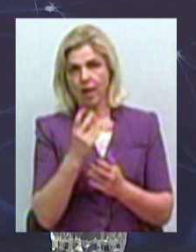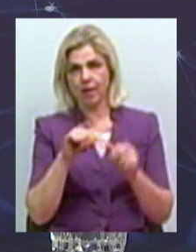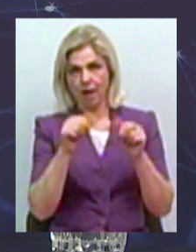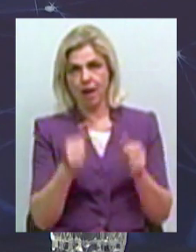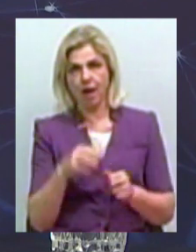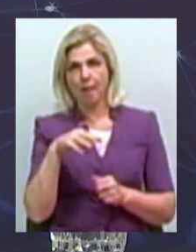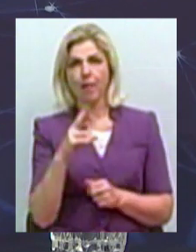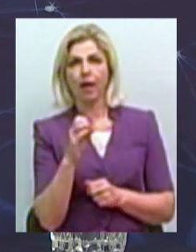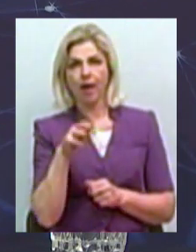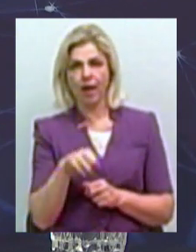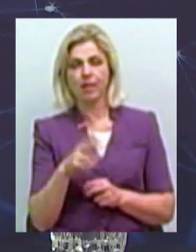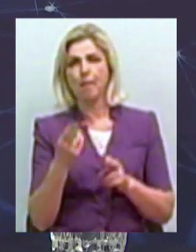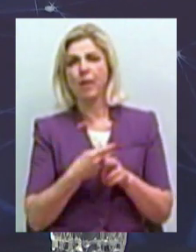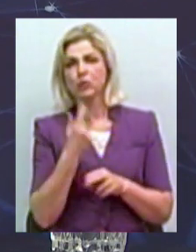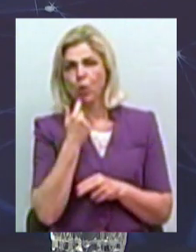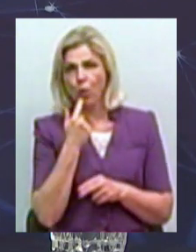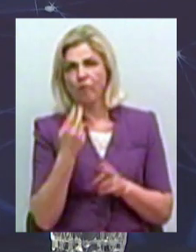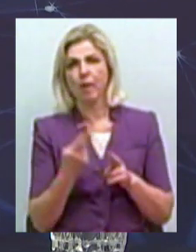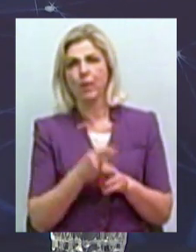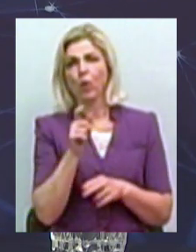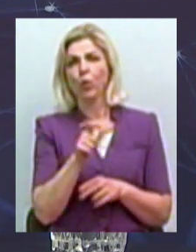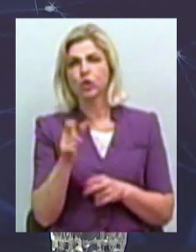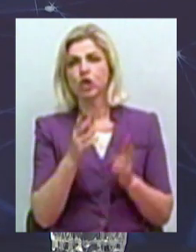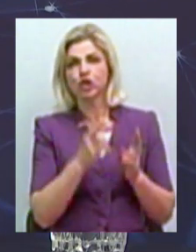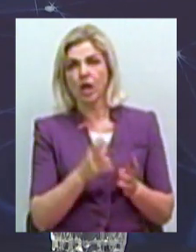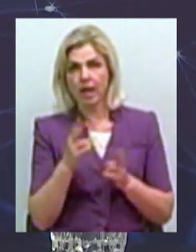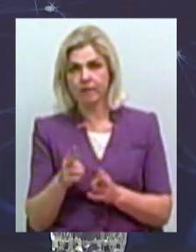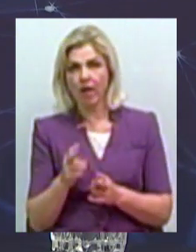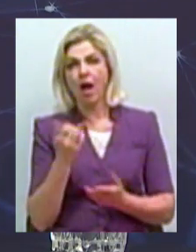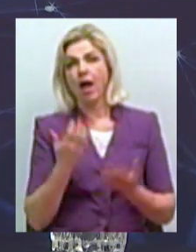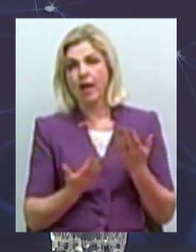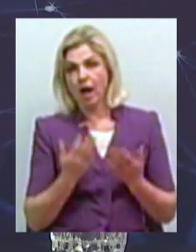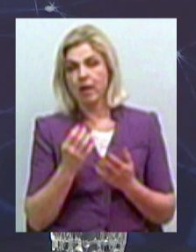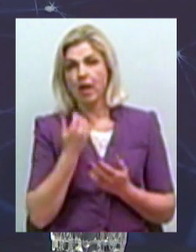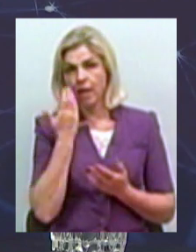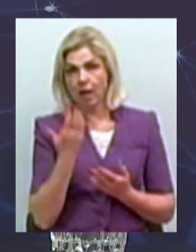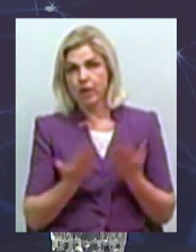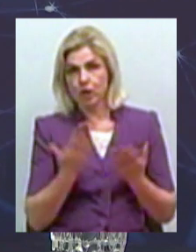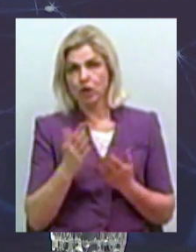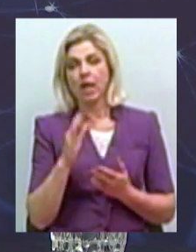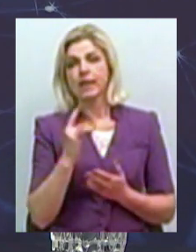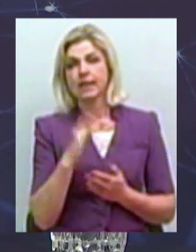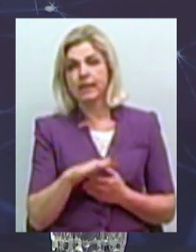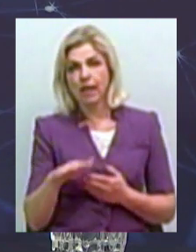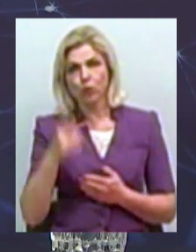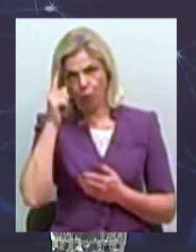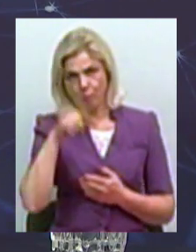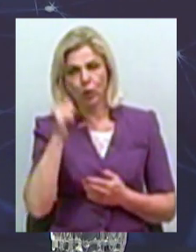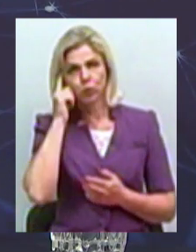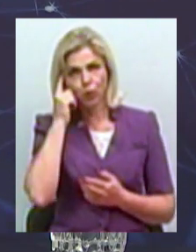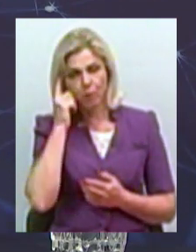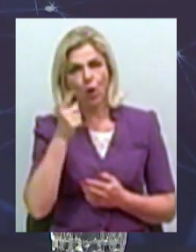звичайно, без крові, без людських жертв, але якщо дитина вміє думати, якщо вона вміє